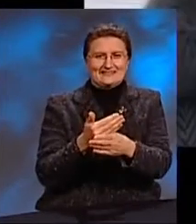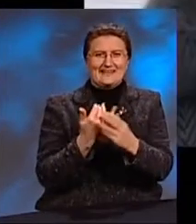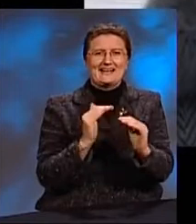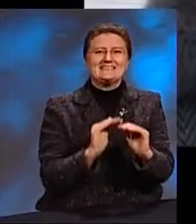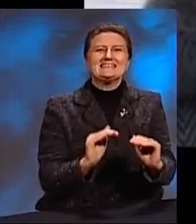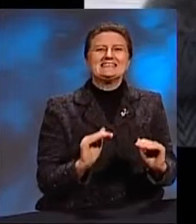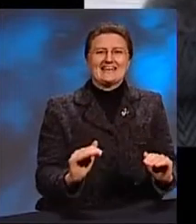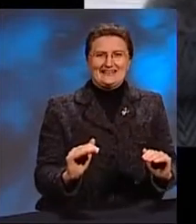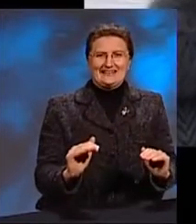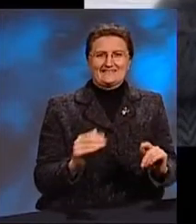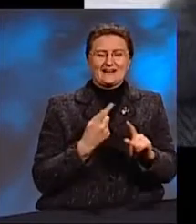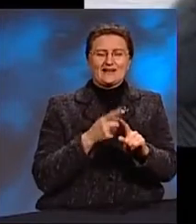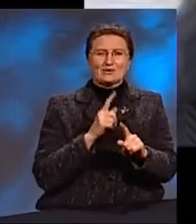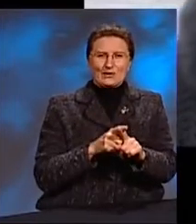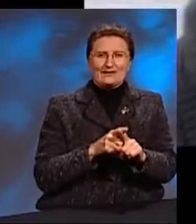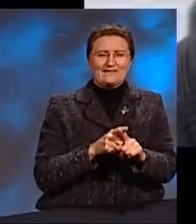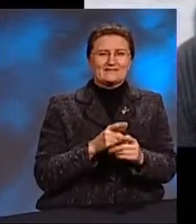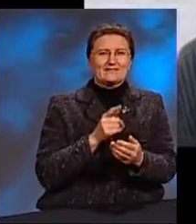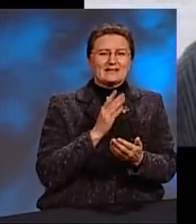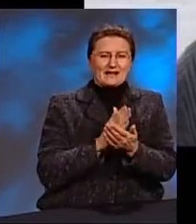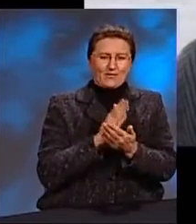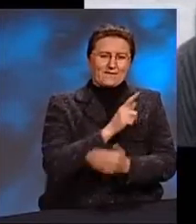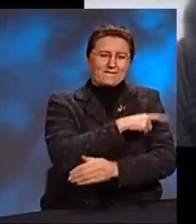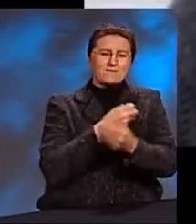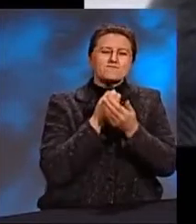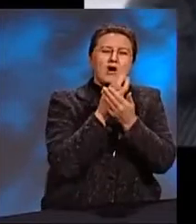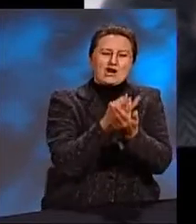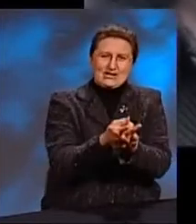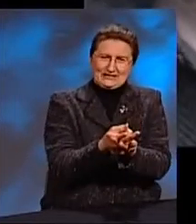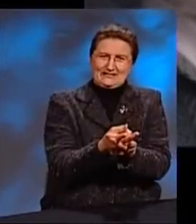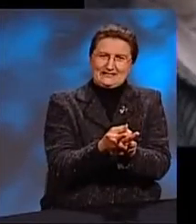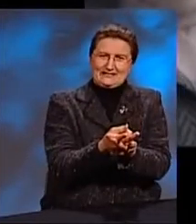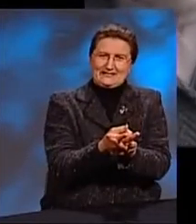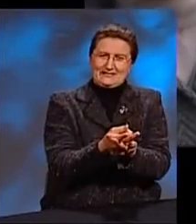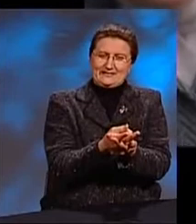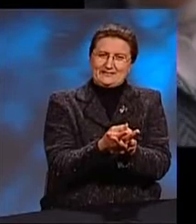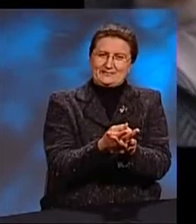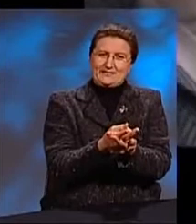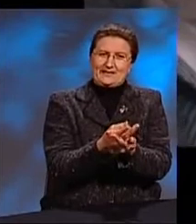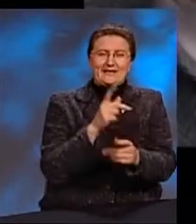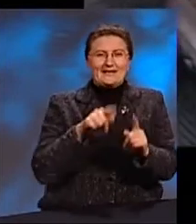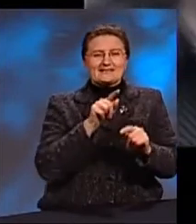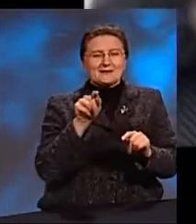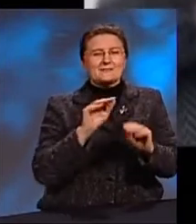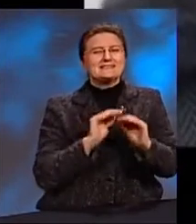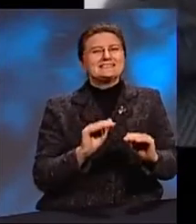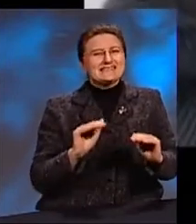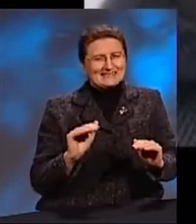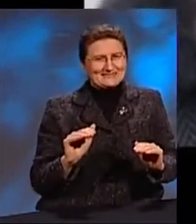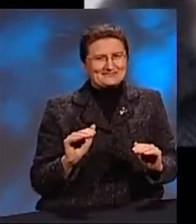Детей, которые лежали в больнице Иногда я тем детям